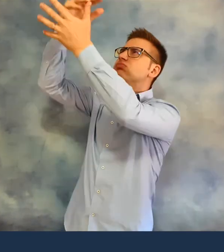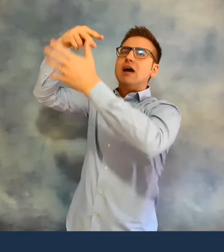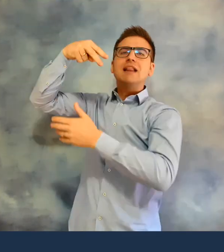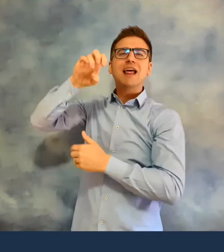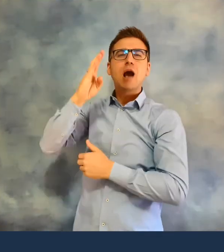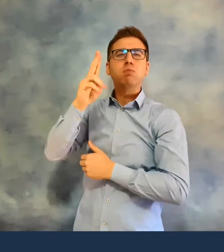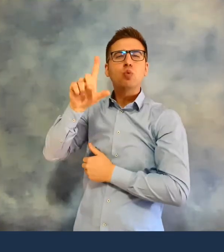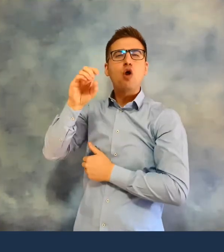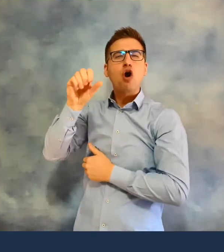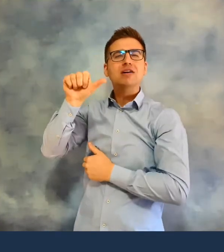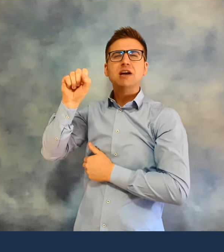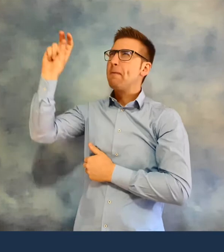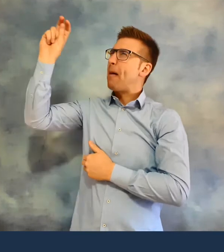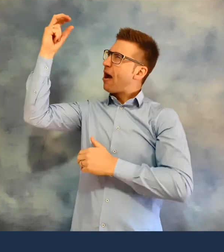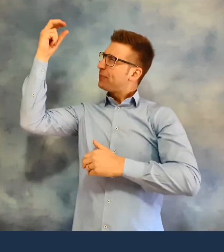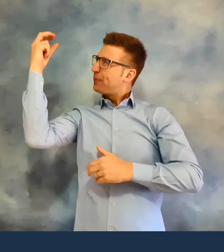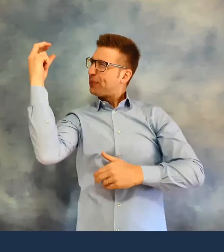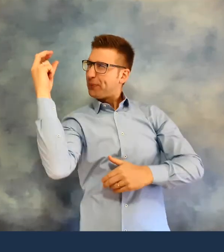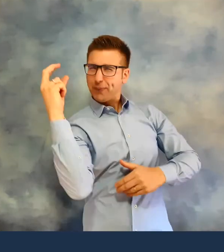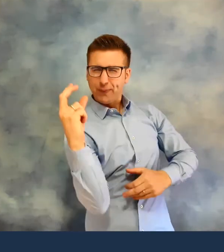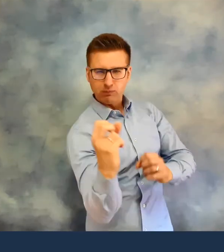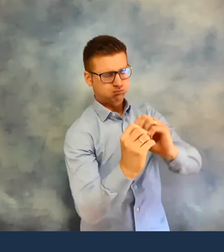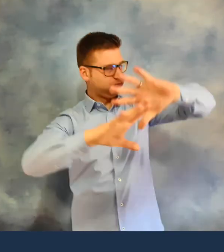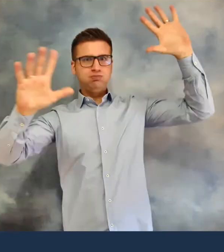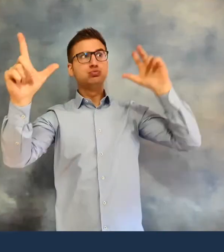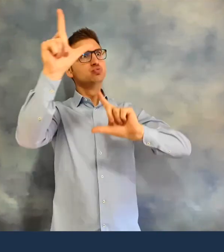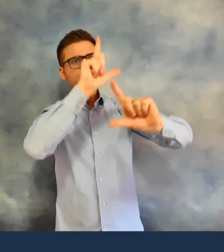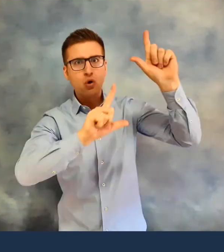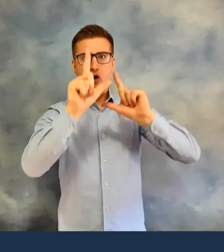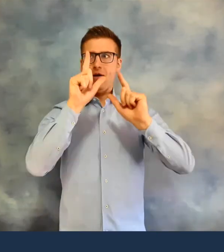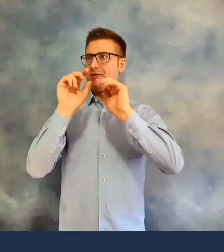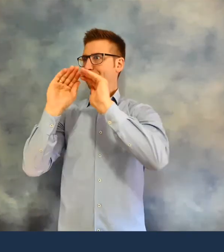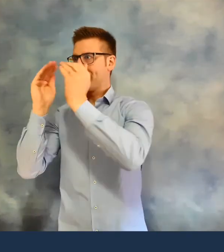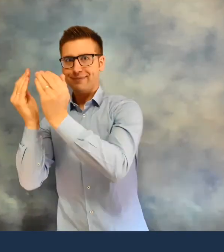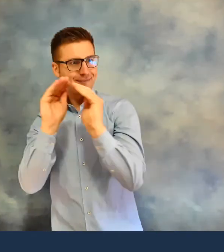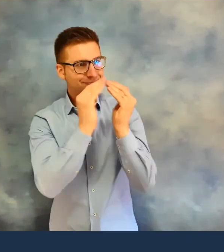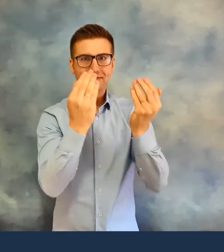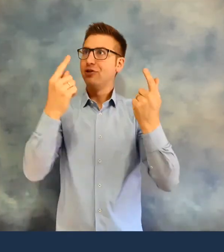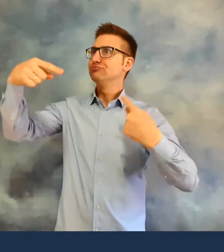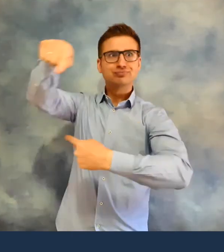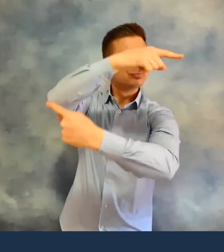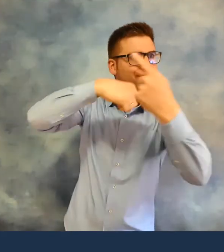con tutti i suoi pianeti, Terra inclusa. Eccolo allora, il nostro frammento di roccia originario.